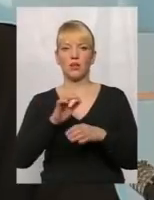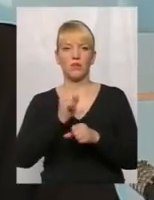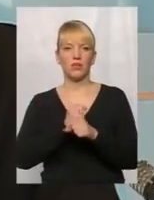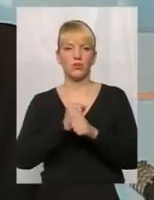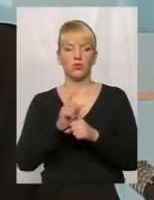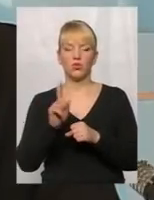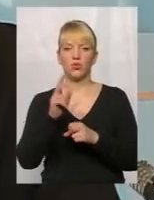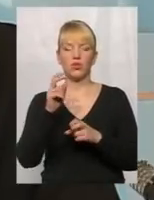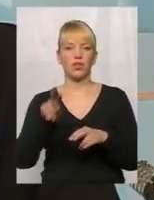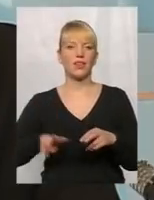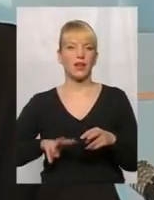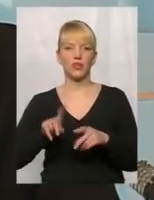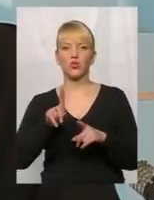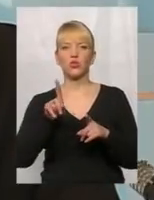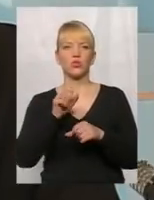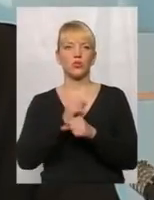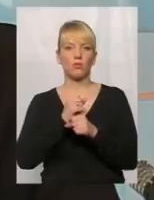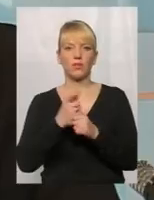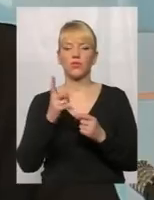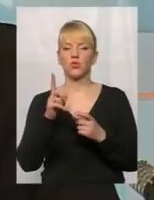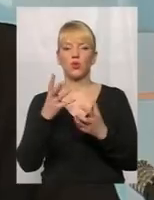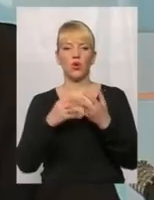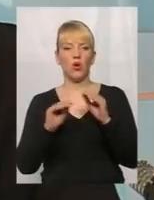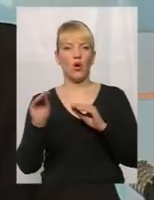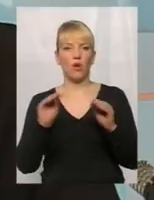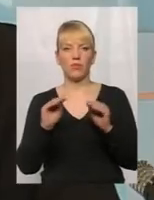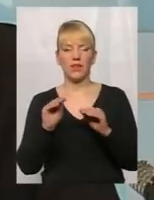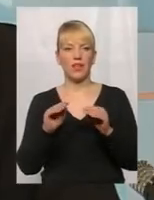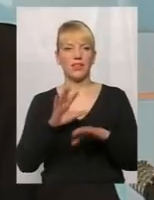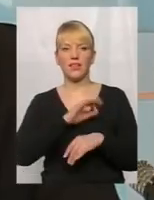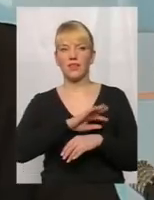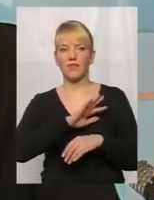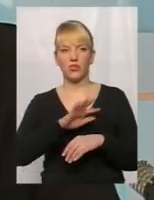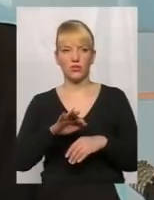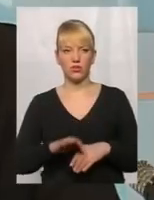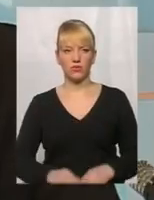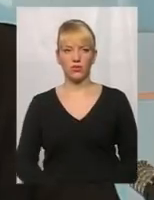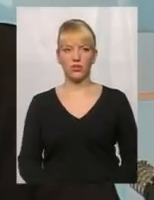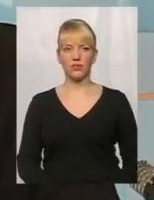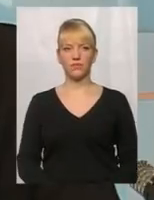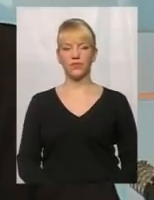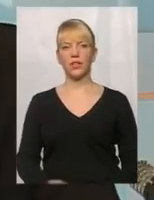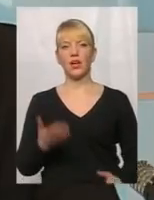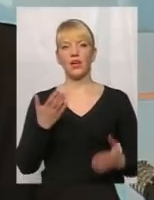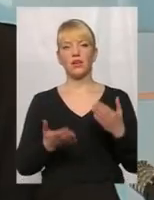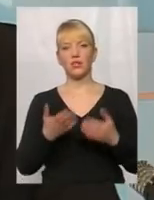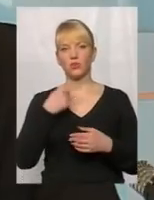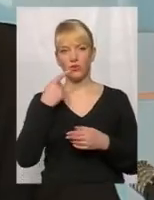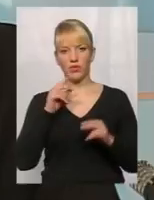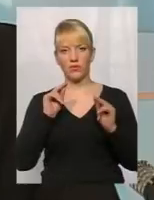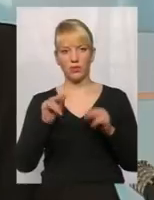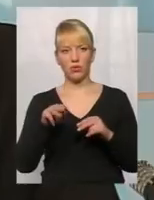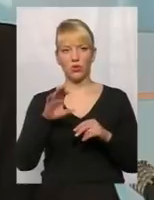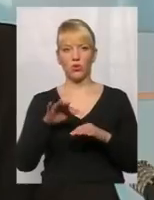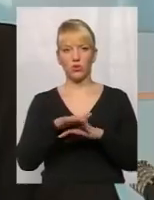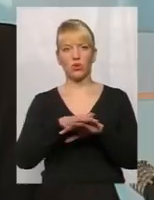директор там щось зробив, що обладнання не використовується. Якщо говорити відверто, то з